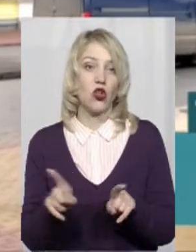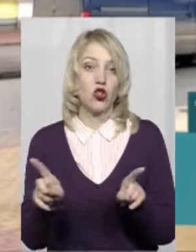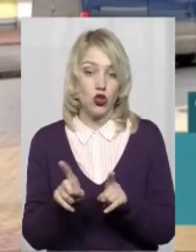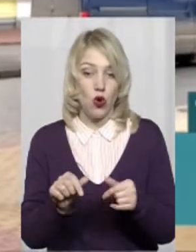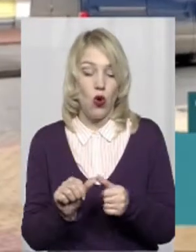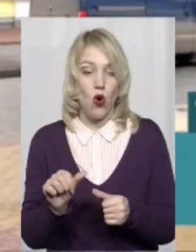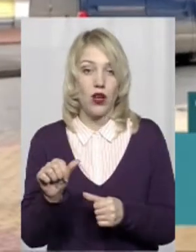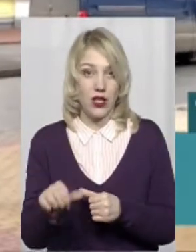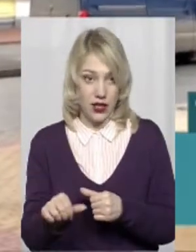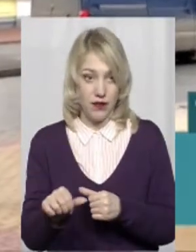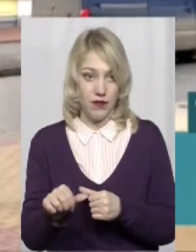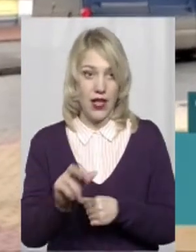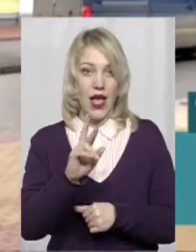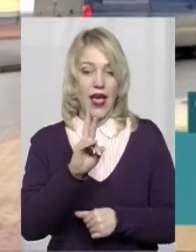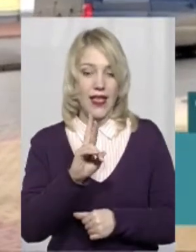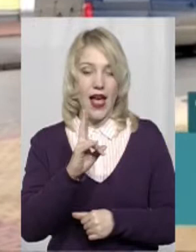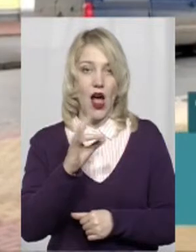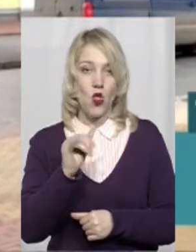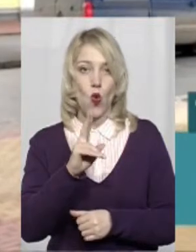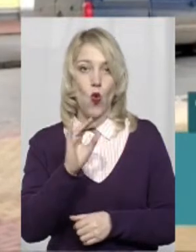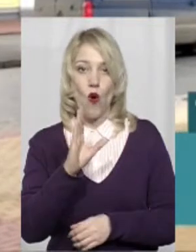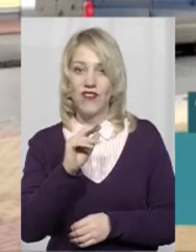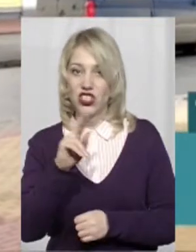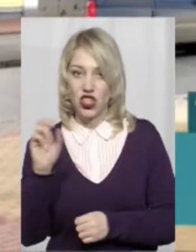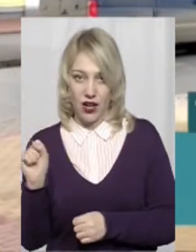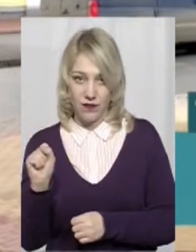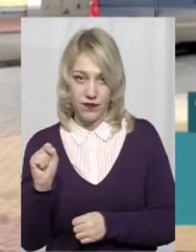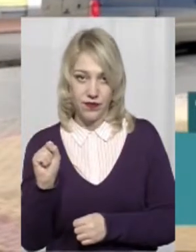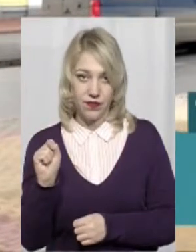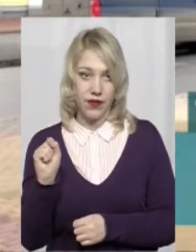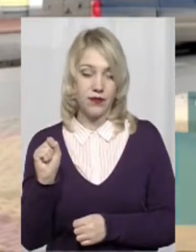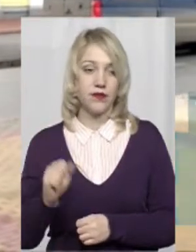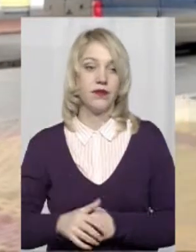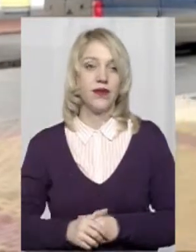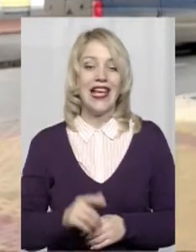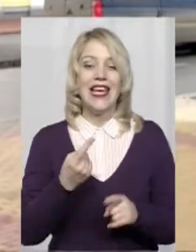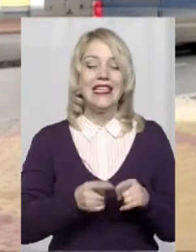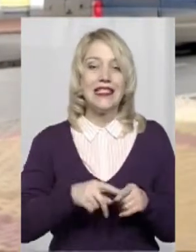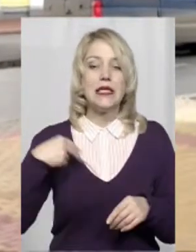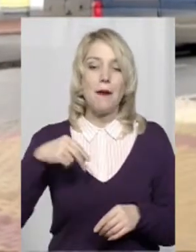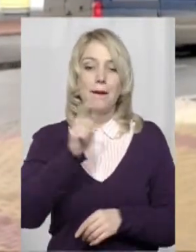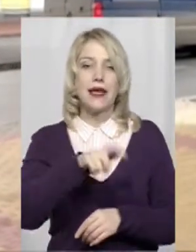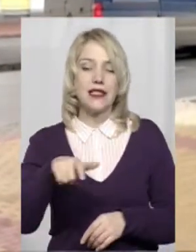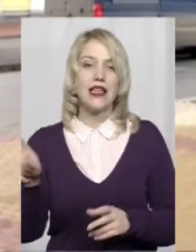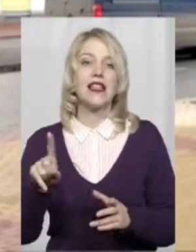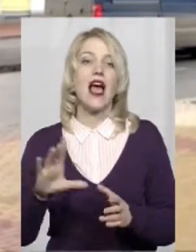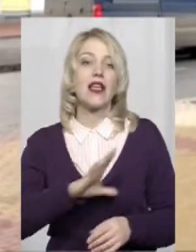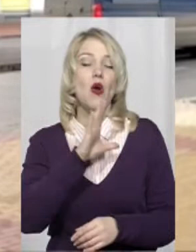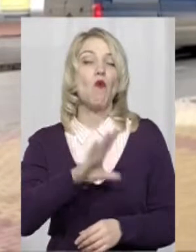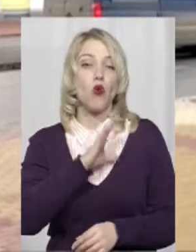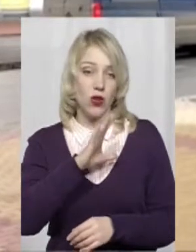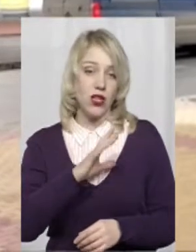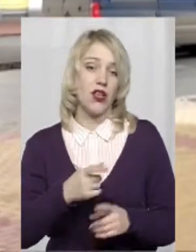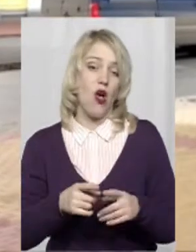Януковича, ті президенти, які в нас були, об